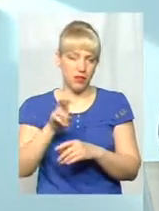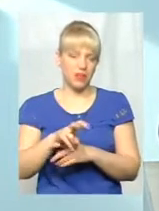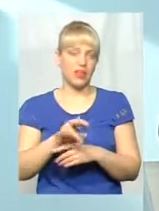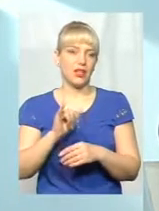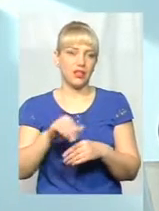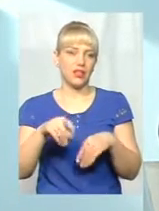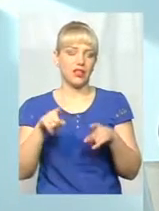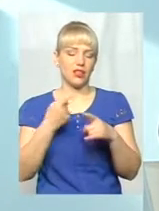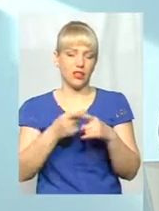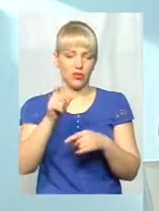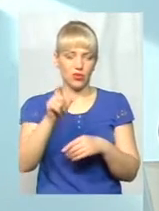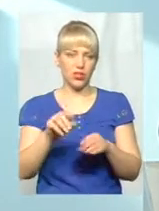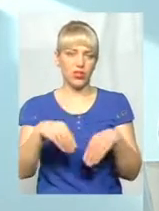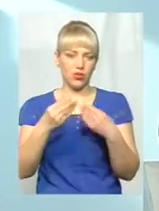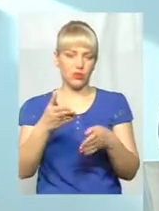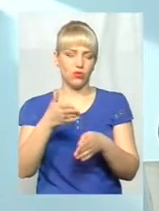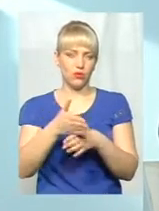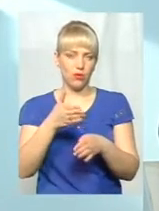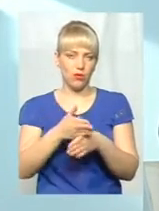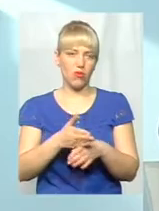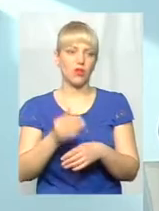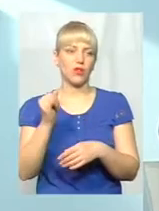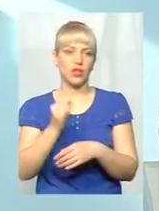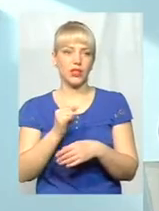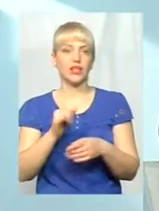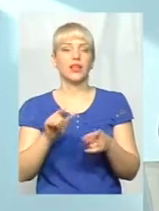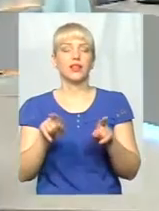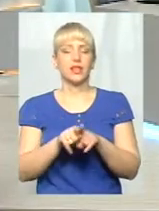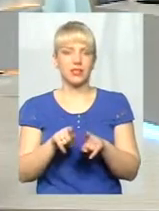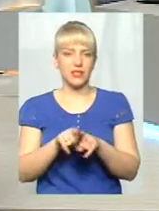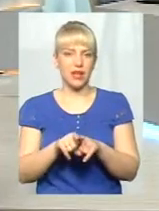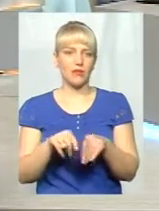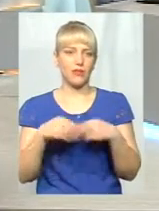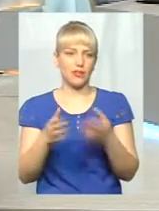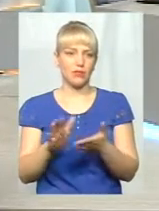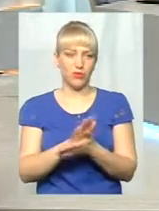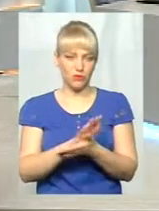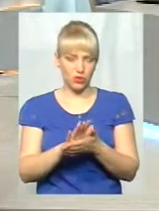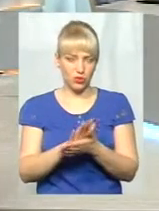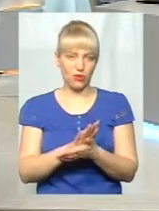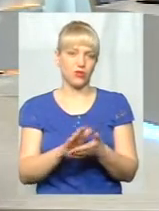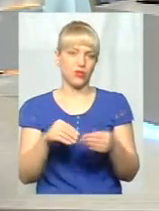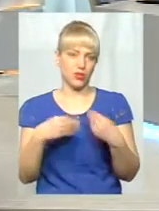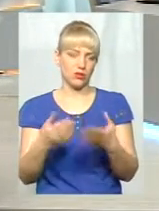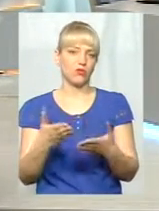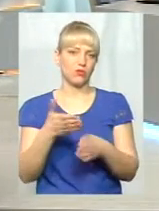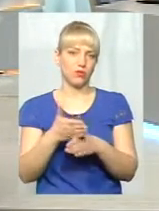йому так само нададуть допомогу і в центрі ПМСД, І безкоштовно він буде отримати? Безкоштовно.